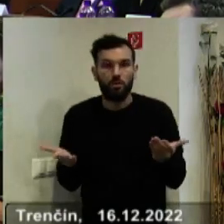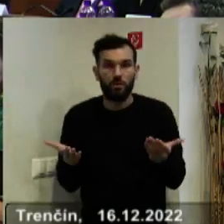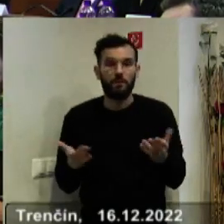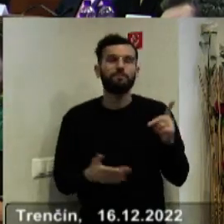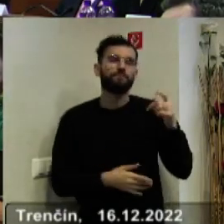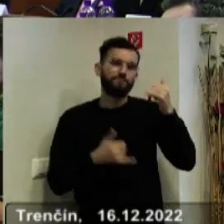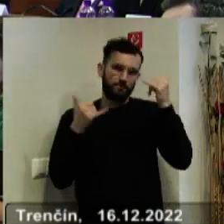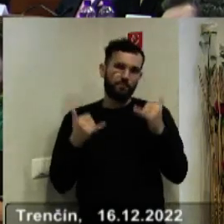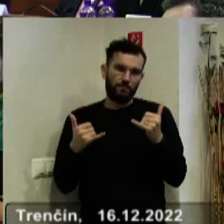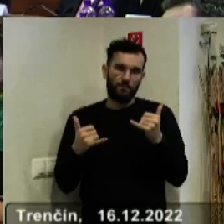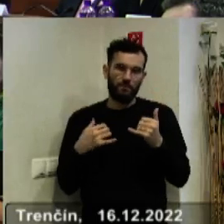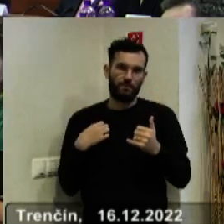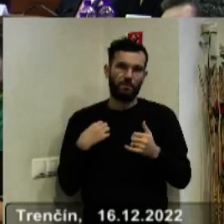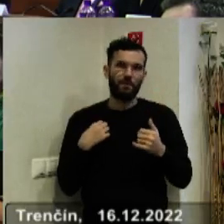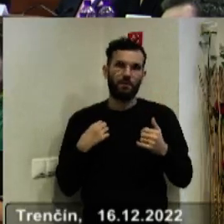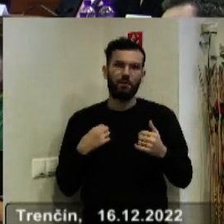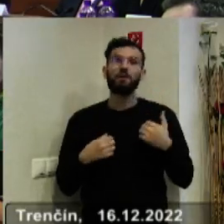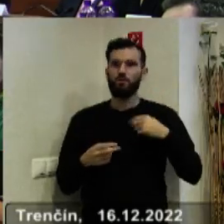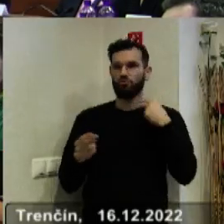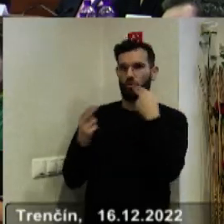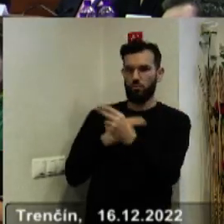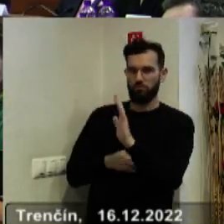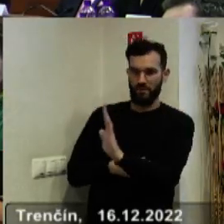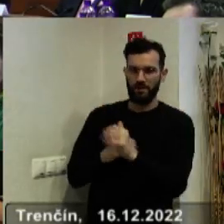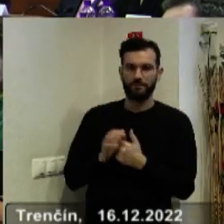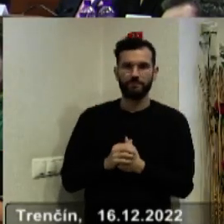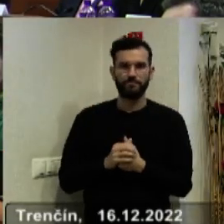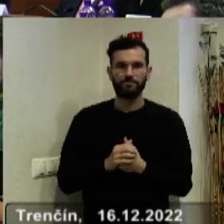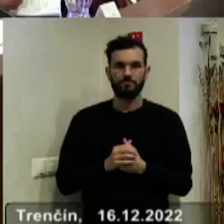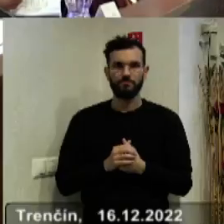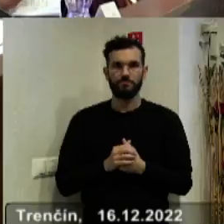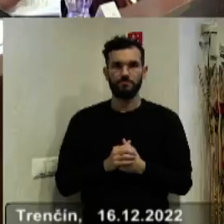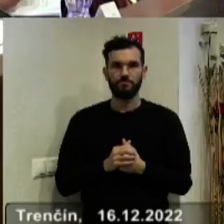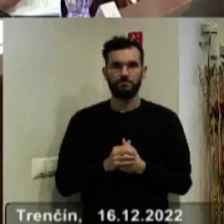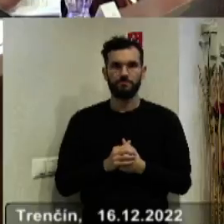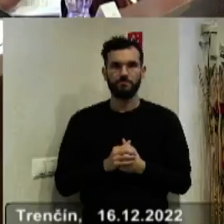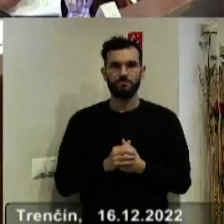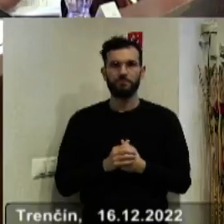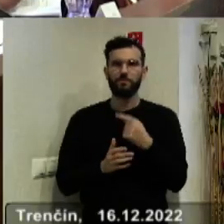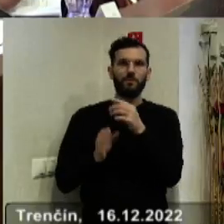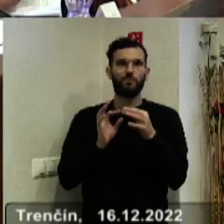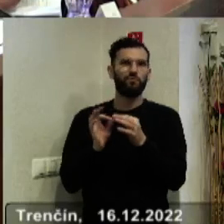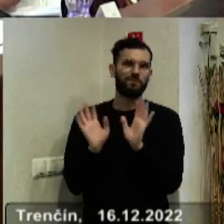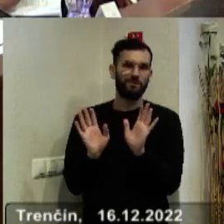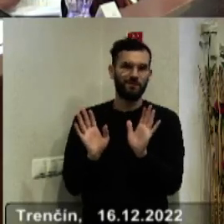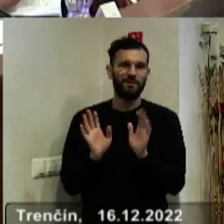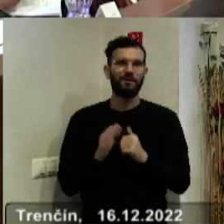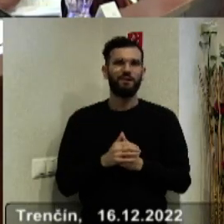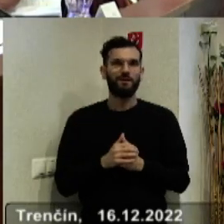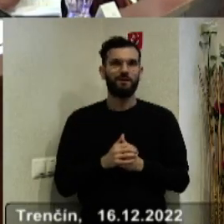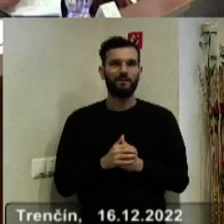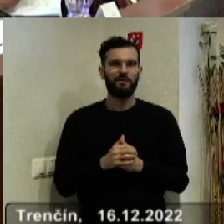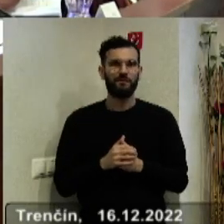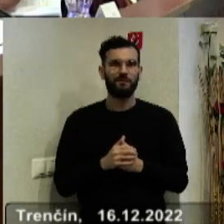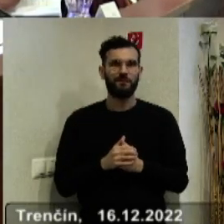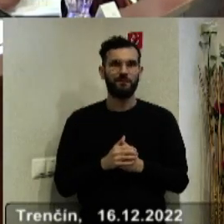Nachádzame sa tam, že... Chcem ho povedať ja, akože si dal tú otázku takú, na ňu, ale ona s tým nemá nič spoločné. To je skôr na... To je